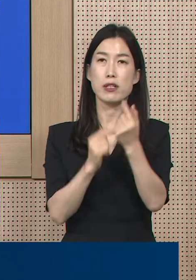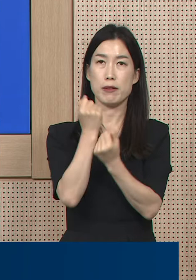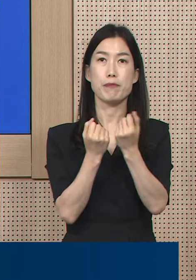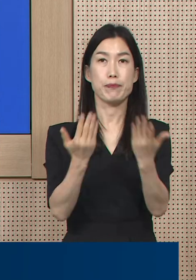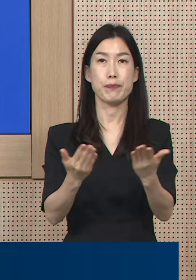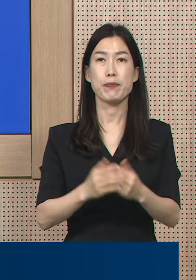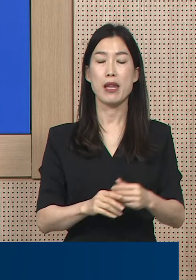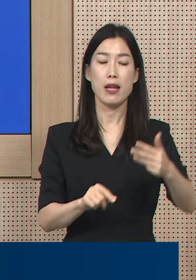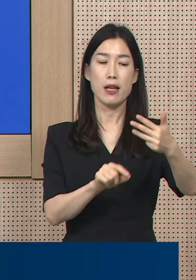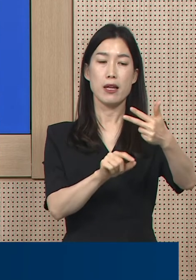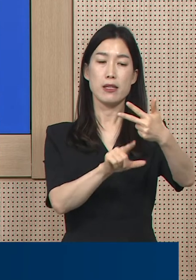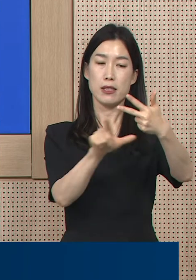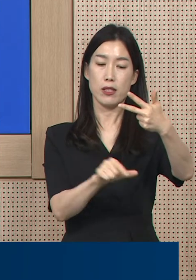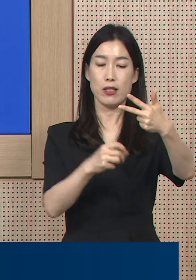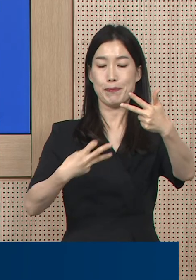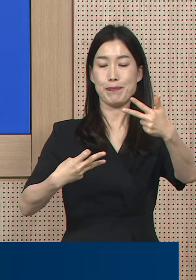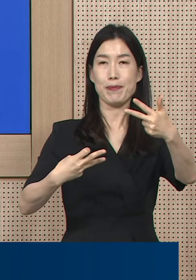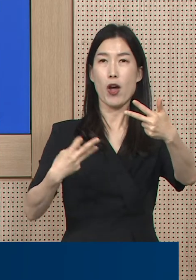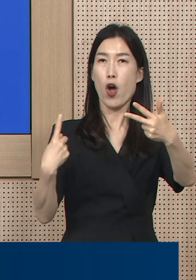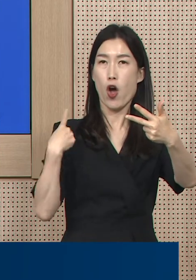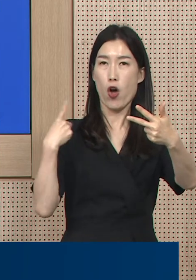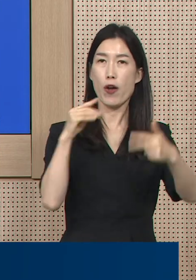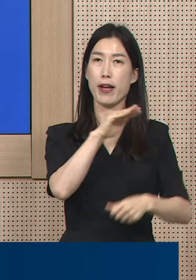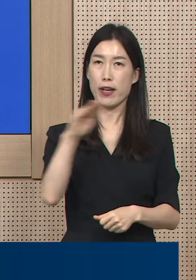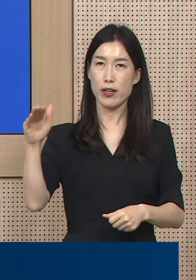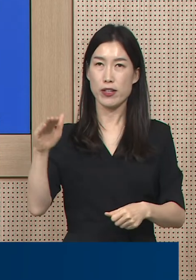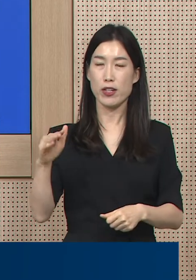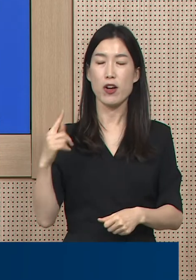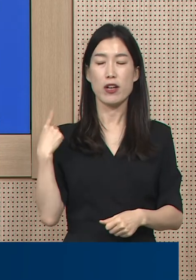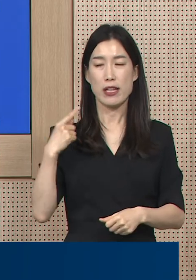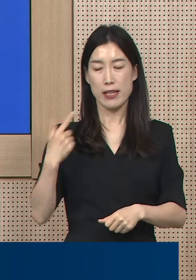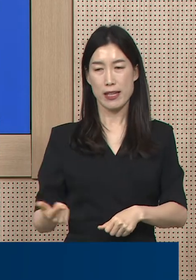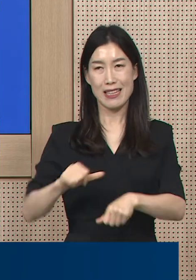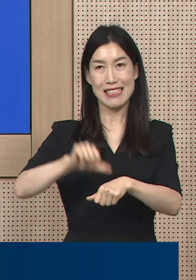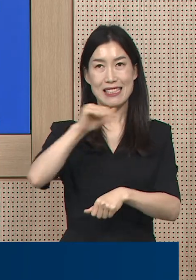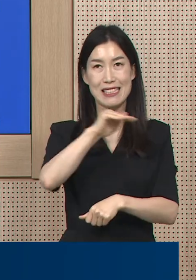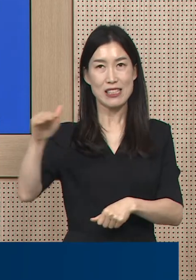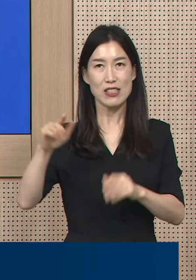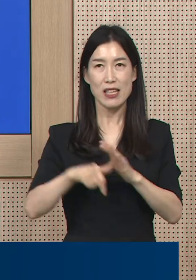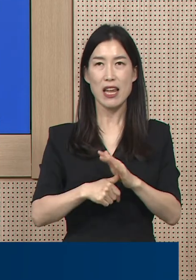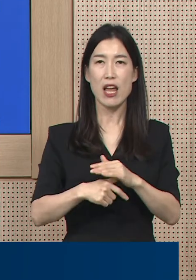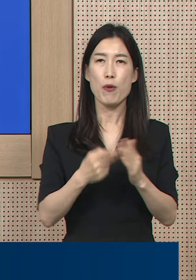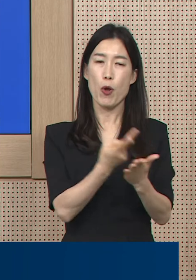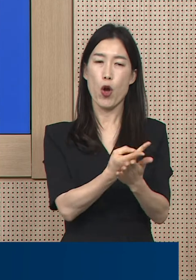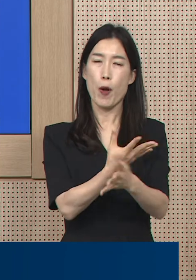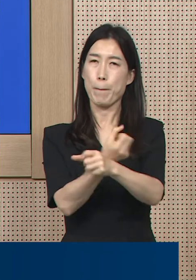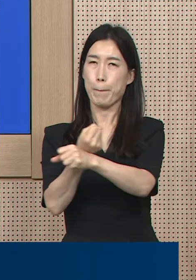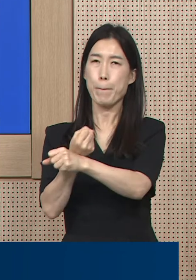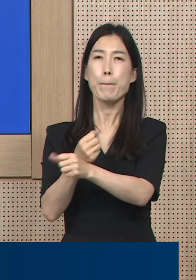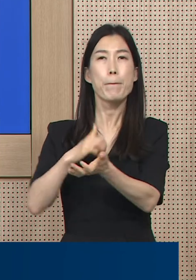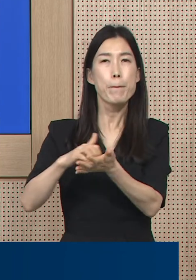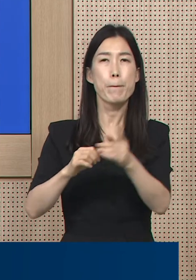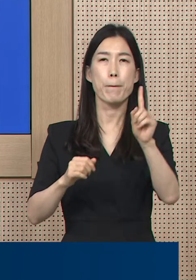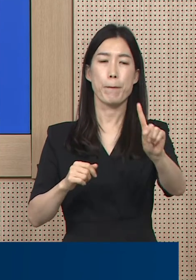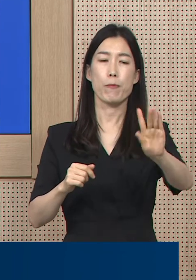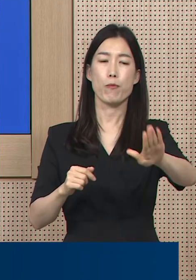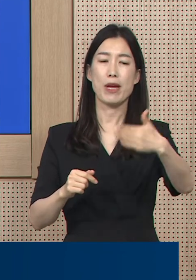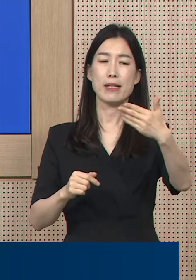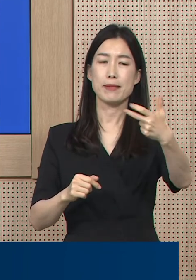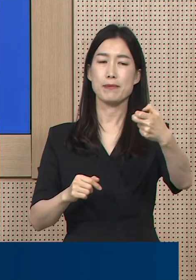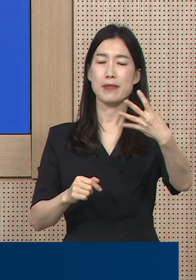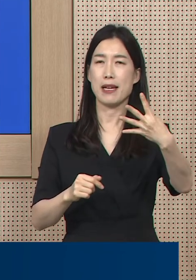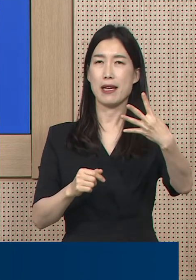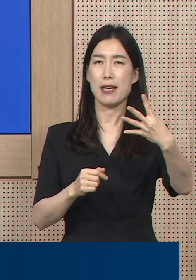17시 기준에 도내 의료기간 확보 병상은 1974병상입니다. 현재 315병상을 사용하고